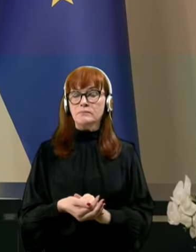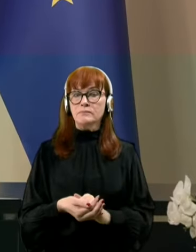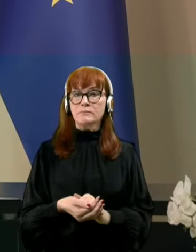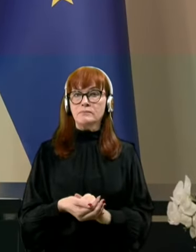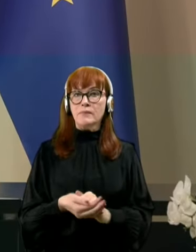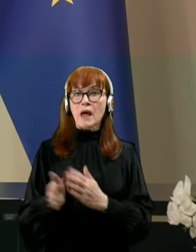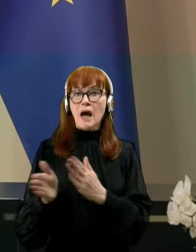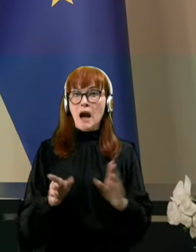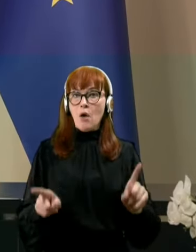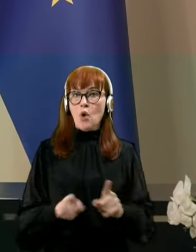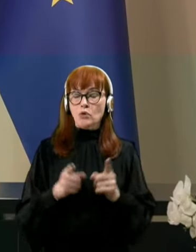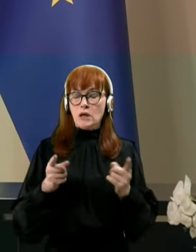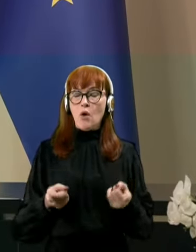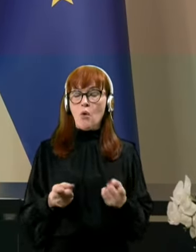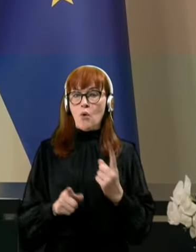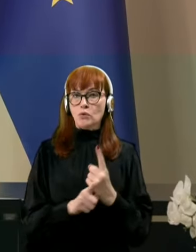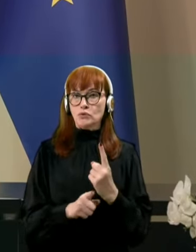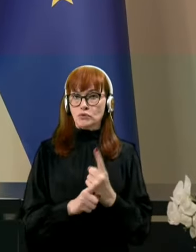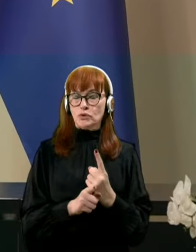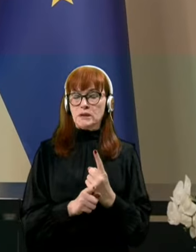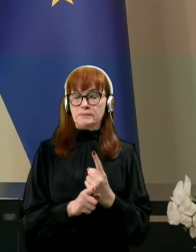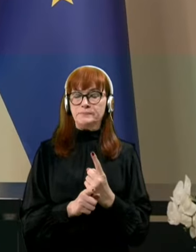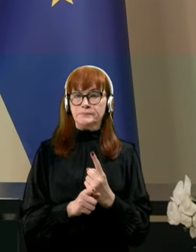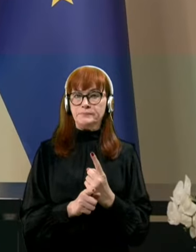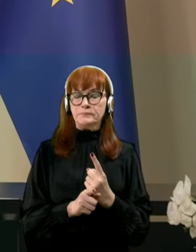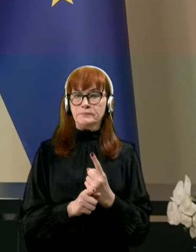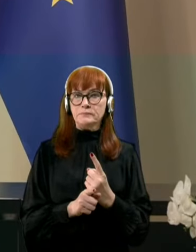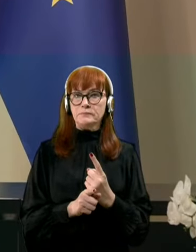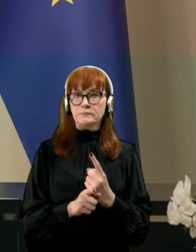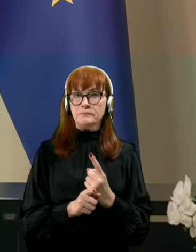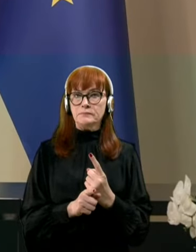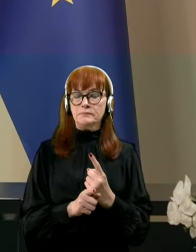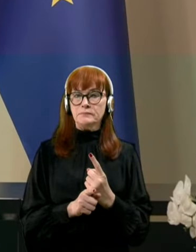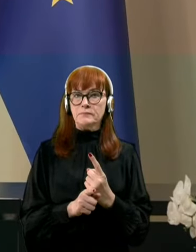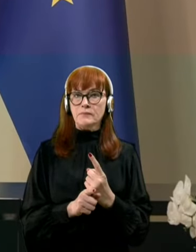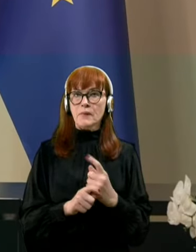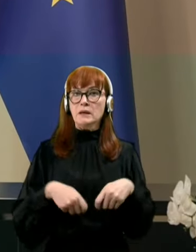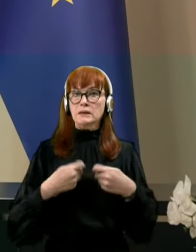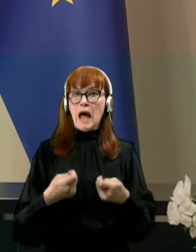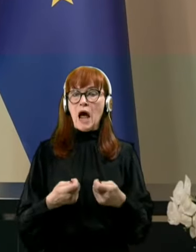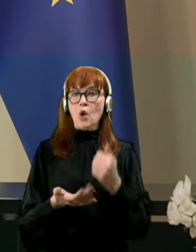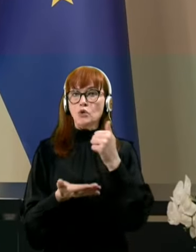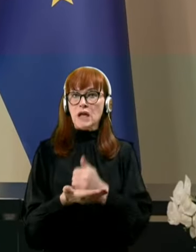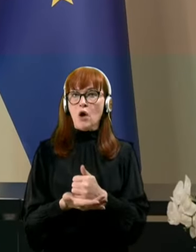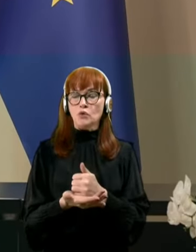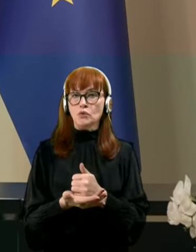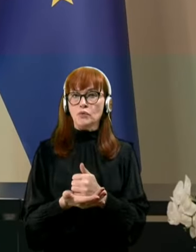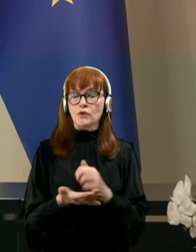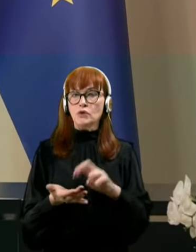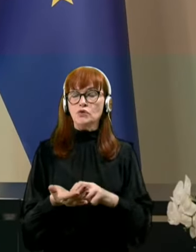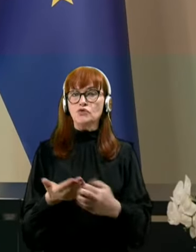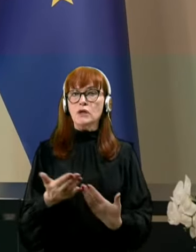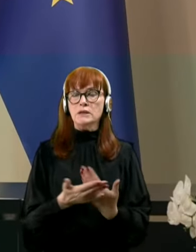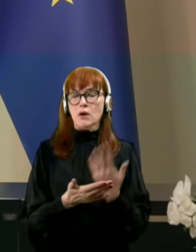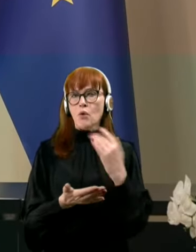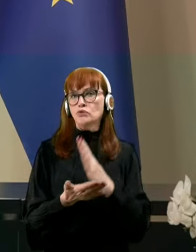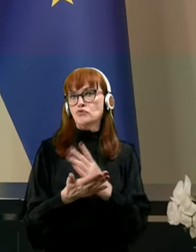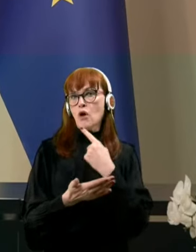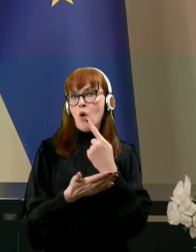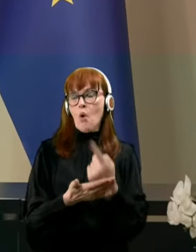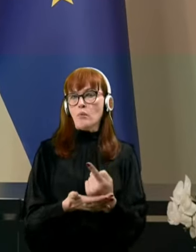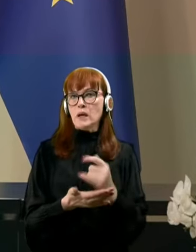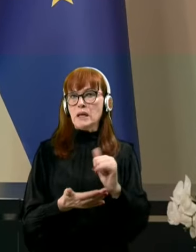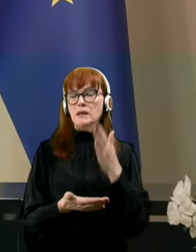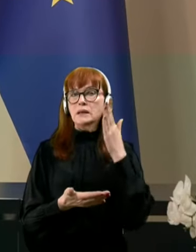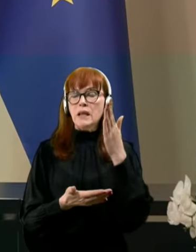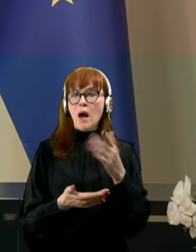Ravno tako je v bistvu dano zagotovilo še za, kot smo že omenili, da